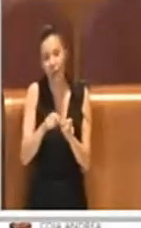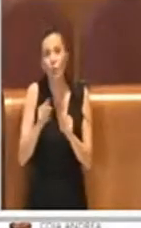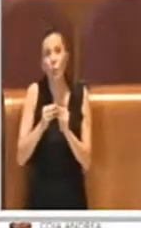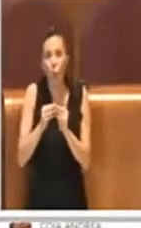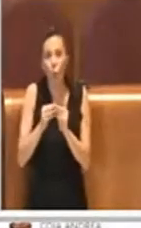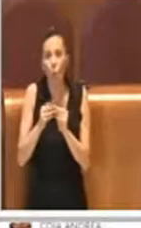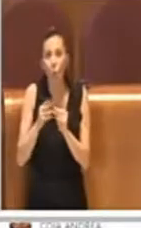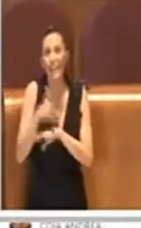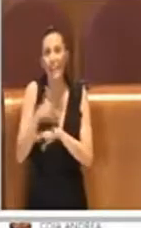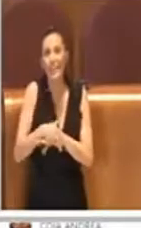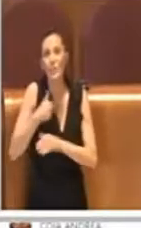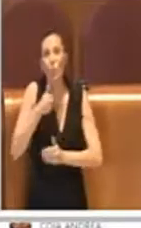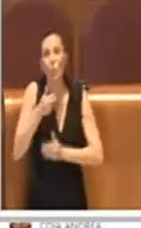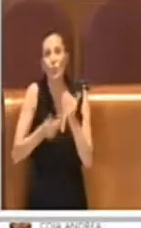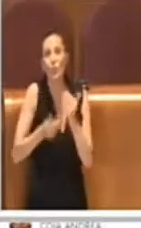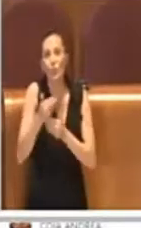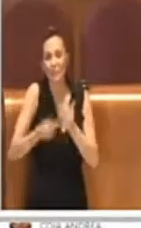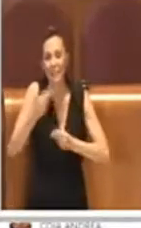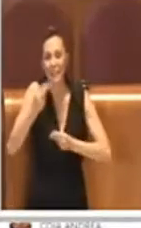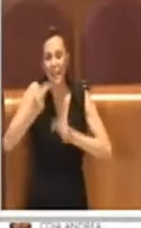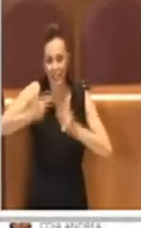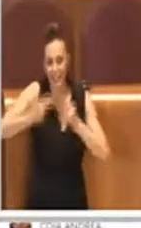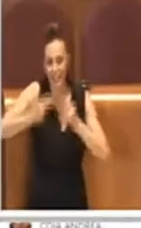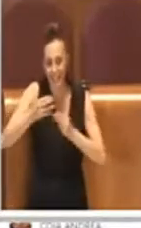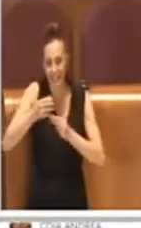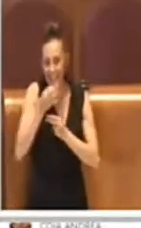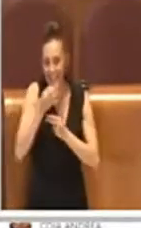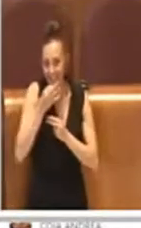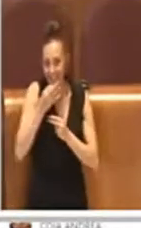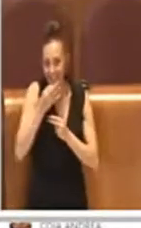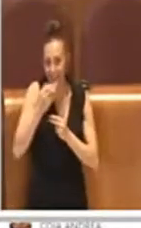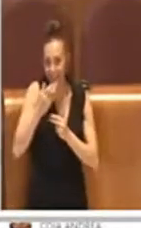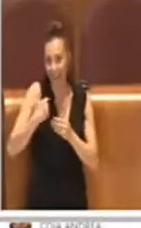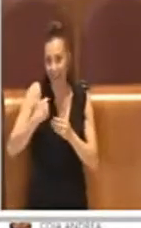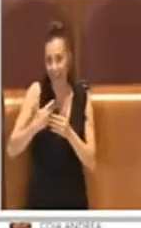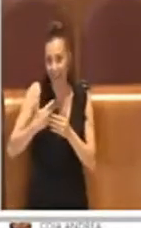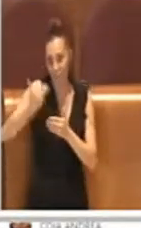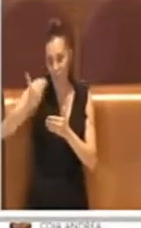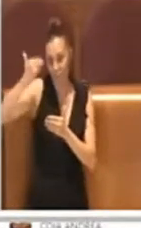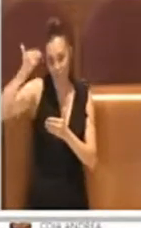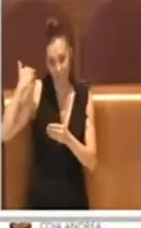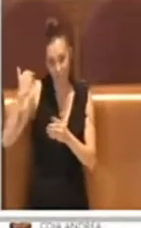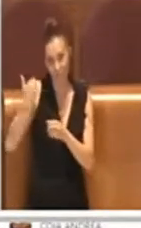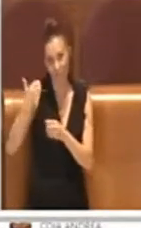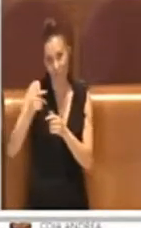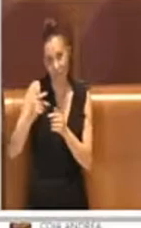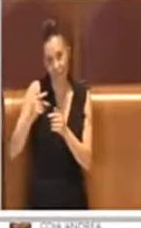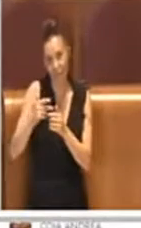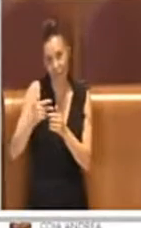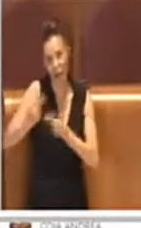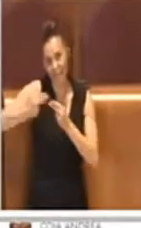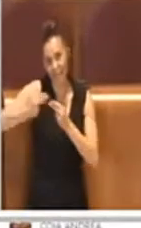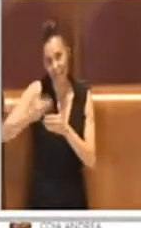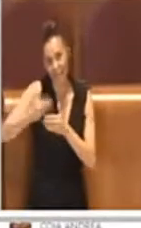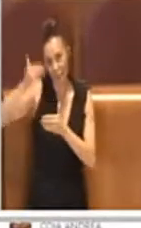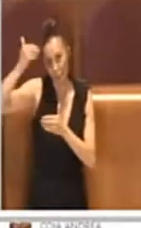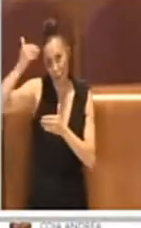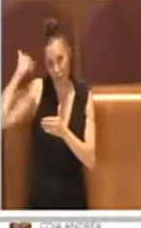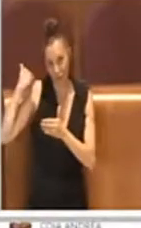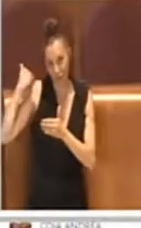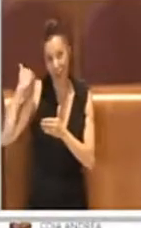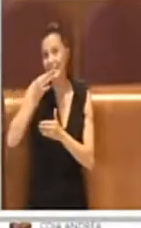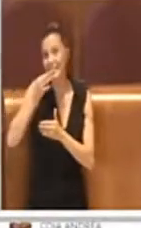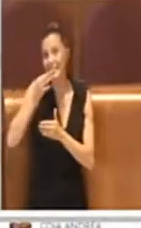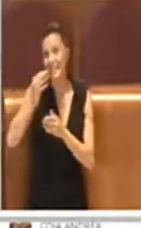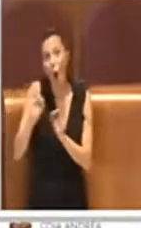stabilito che i fondi non utilizzati nell'esercizio precedente, comunque sono utilizzabili negli esercizi successivi